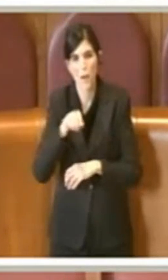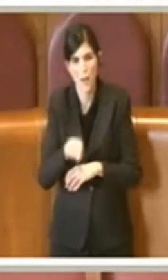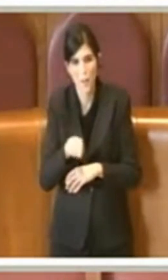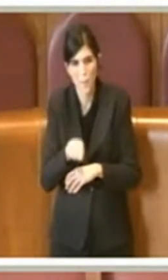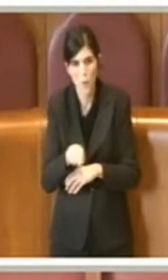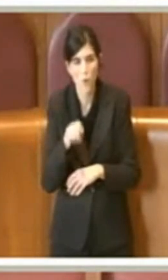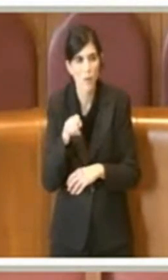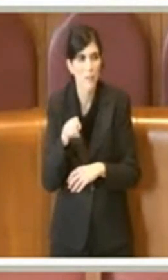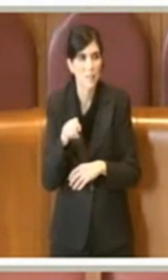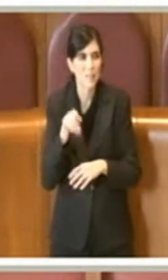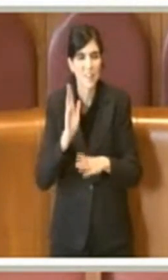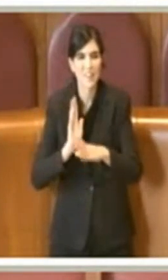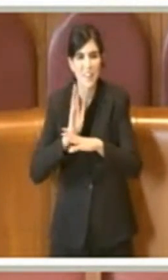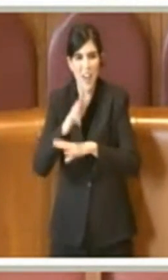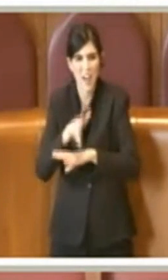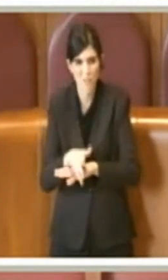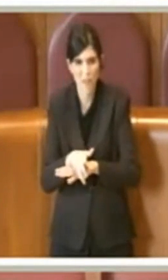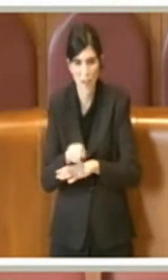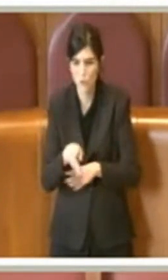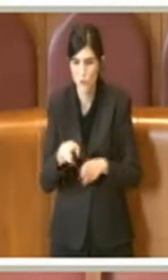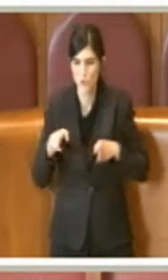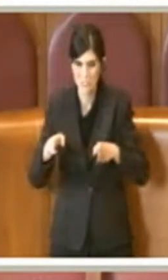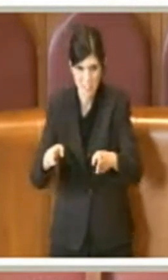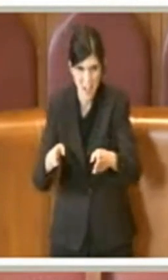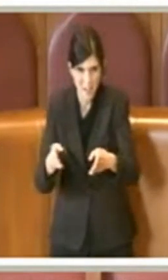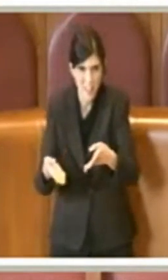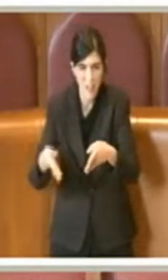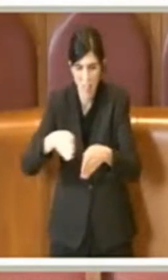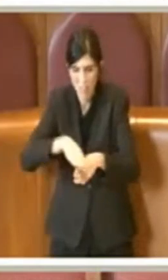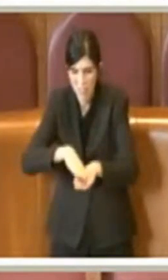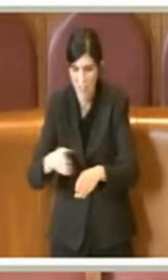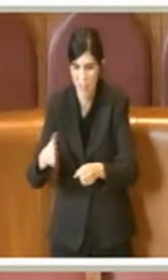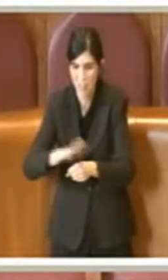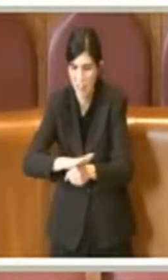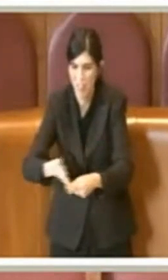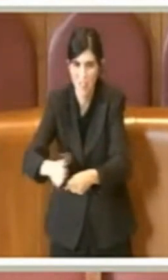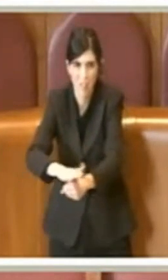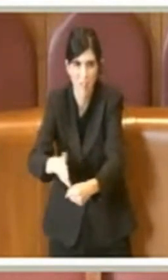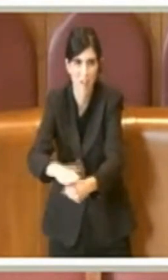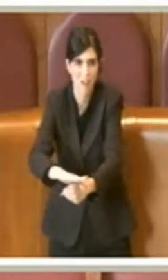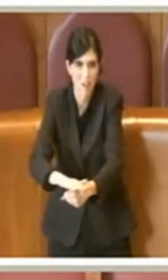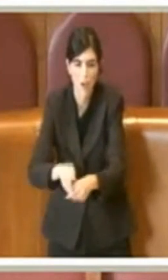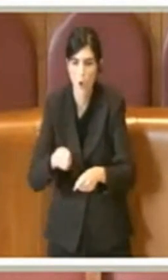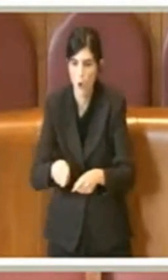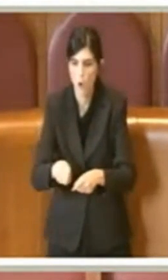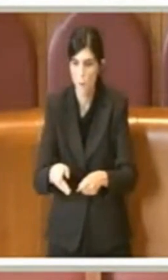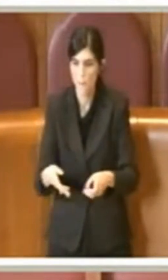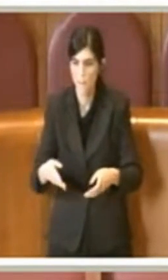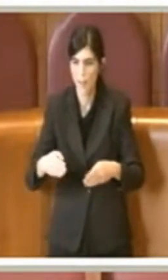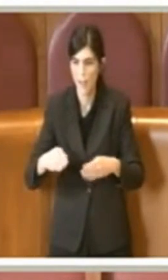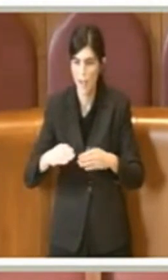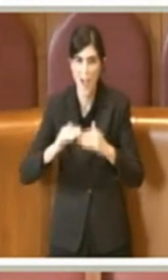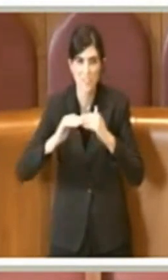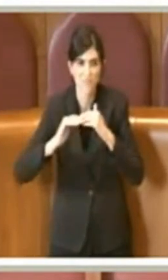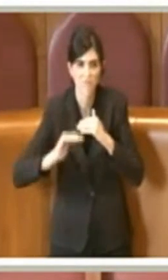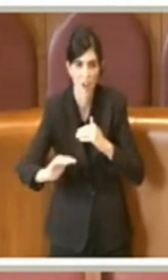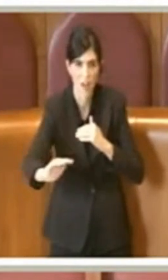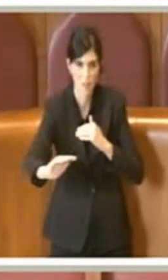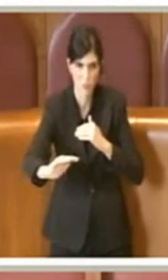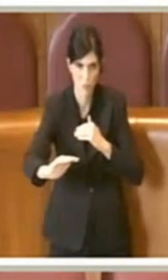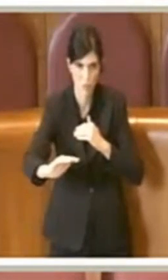interventi, di toppe o, se non, di strisce di asfalto. Chi le difende?